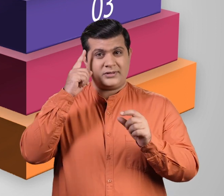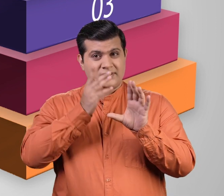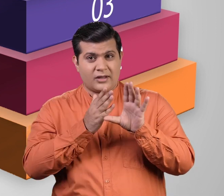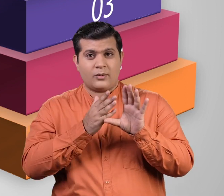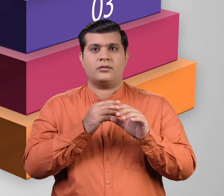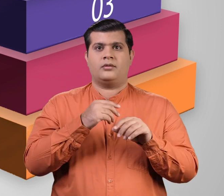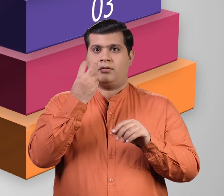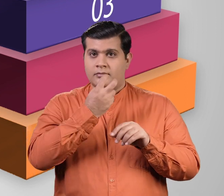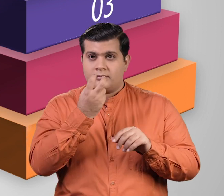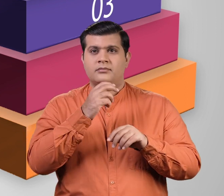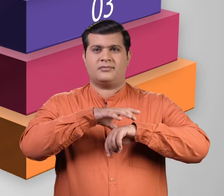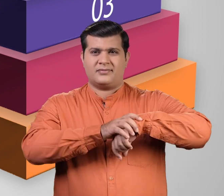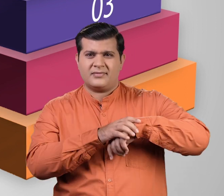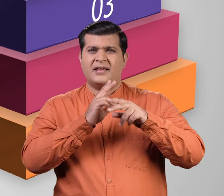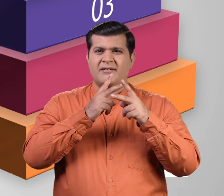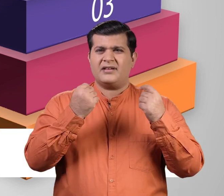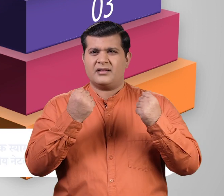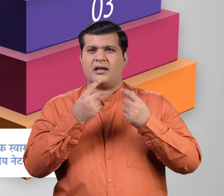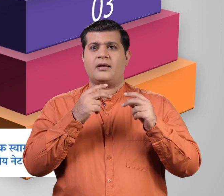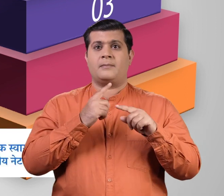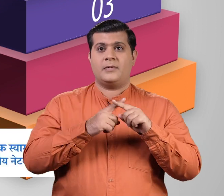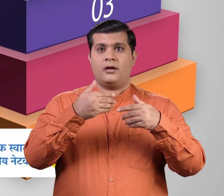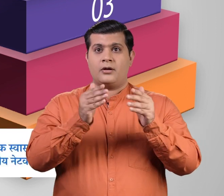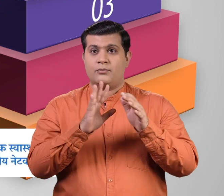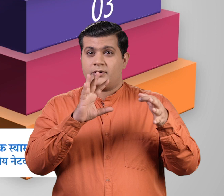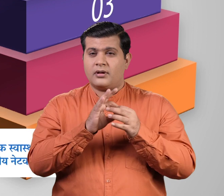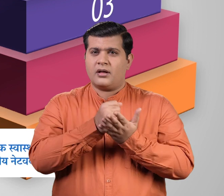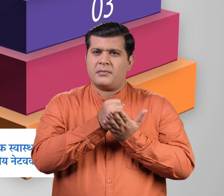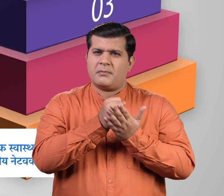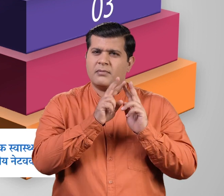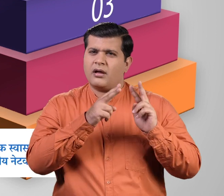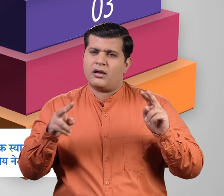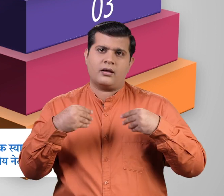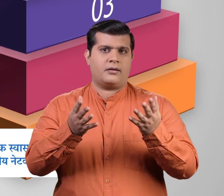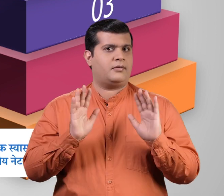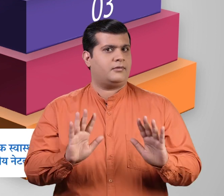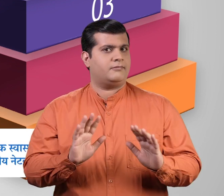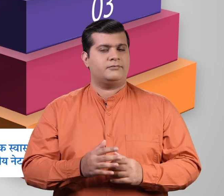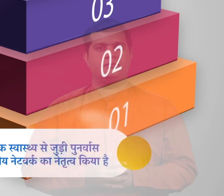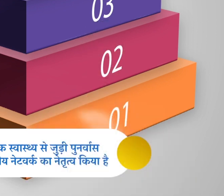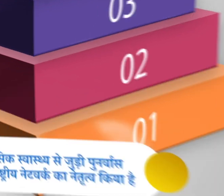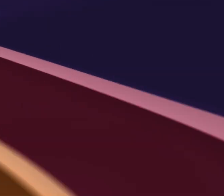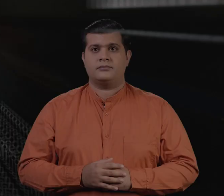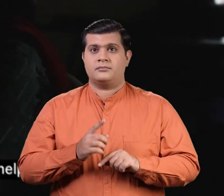विभिन तरह की थेरपीज, ओक्यूपेशनल थेरपी एवं कम्यूनिटी बेस्ट सेवाएं प्रदान की जाती है